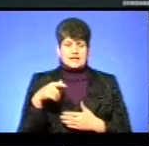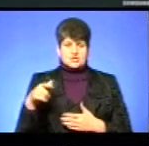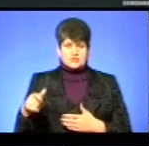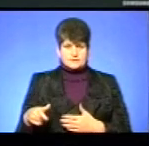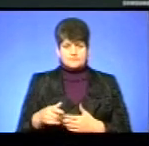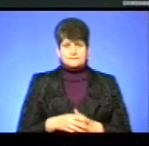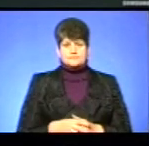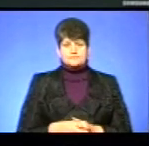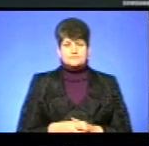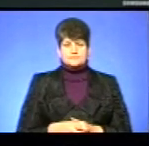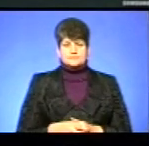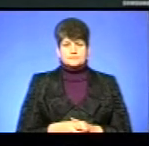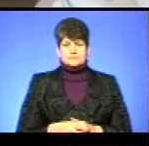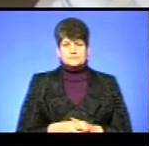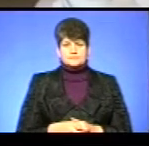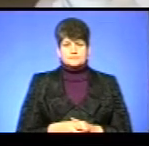Наталія Бартух.